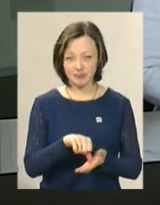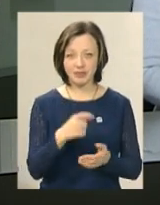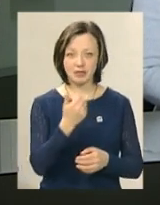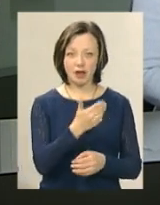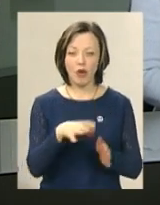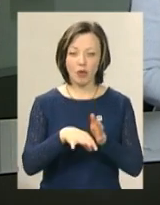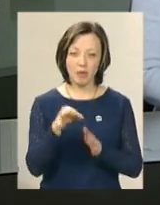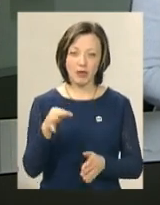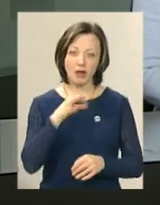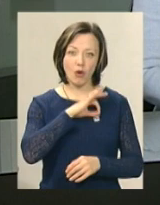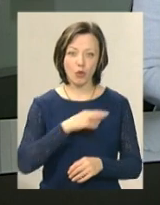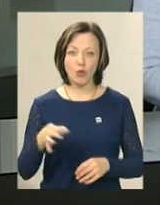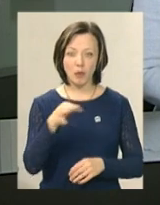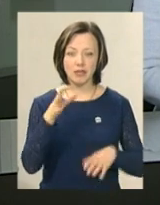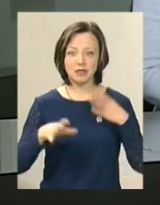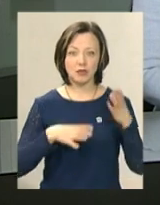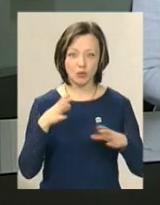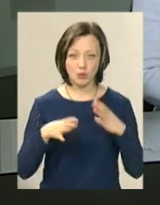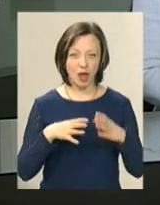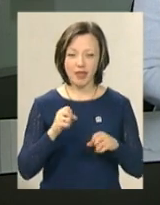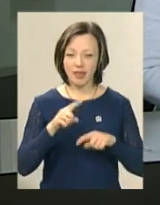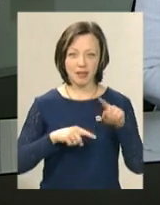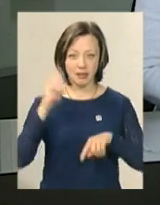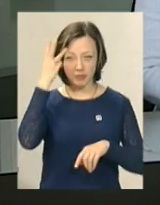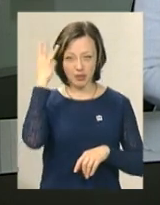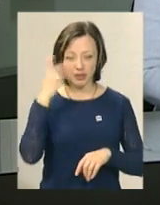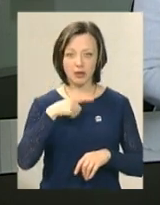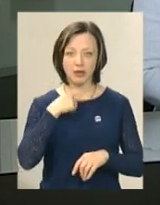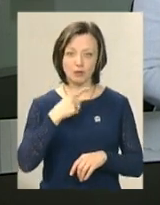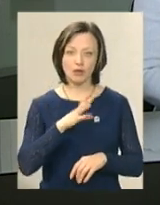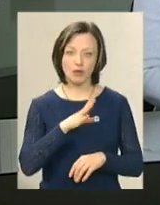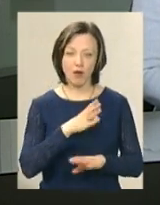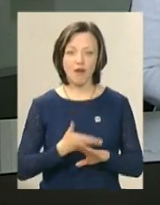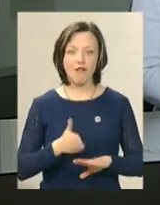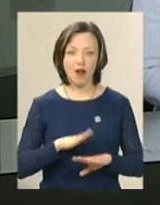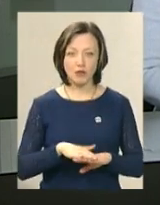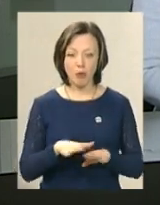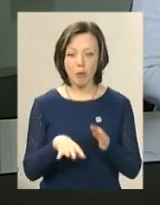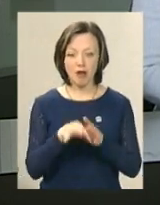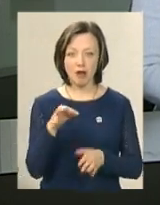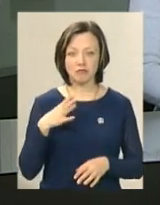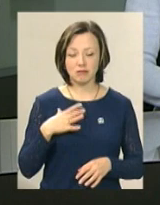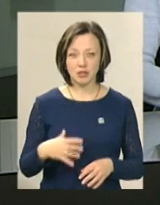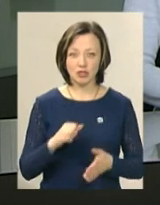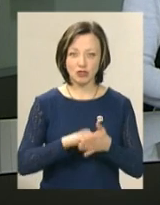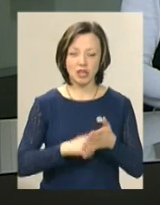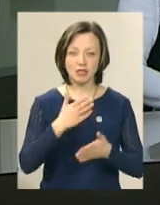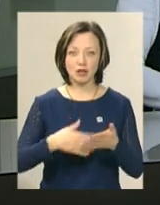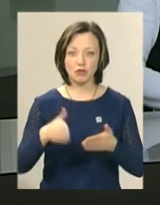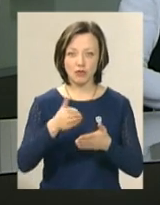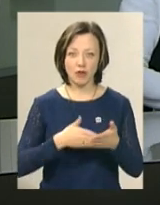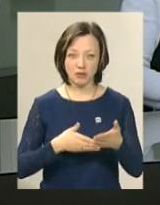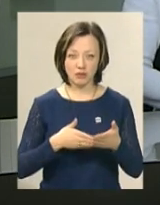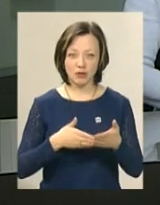користь області, де тренується, а на рідної Хмельницької, за словами Ольги, було важко. Обирати довелося через скасування